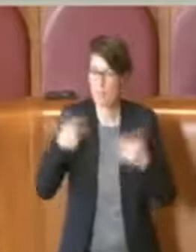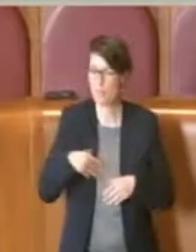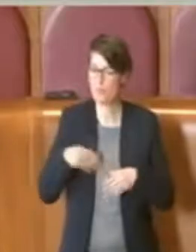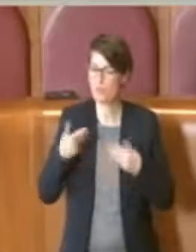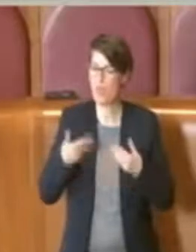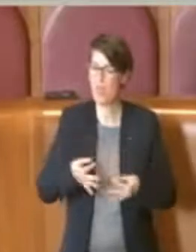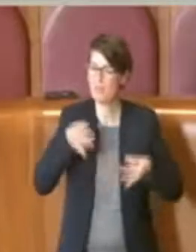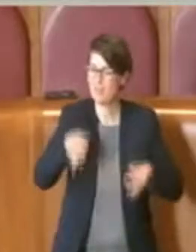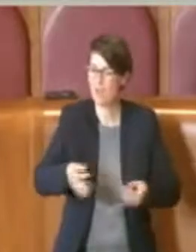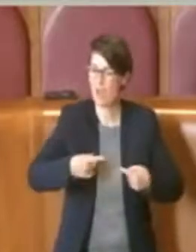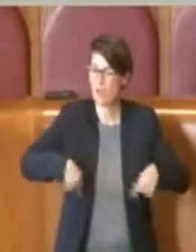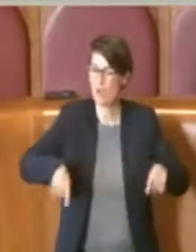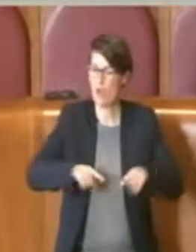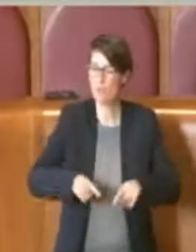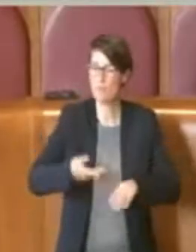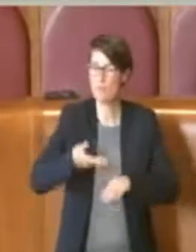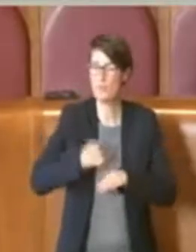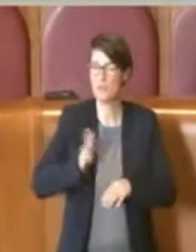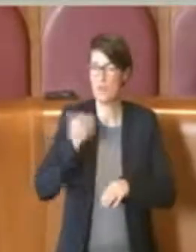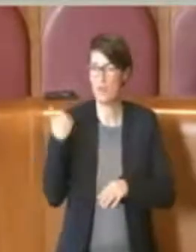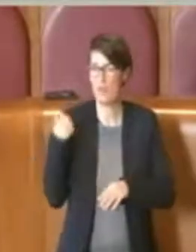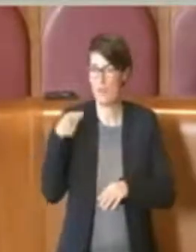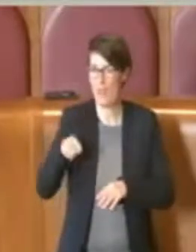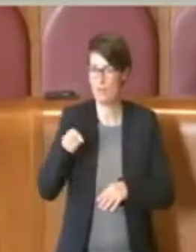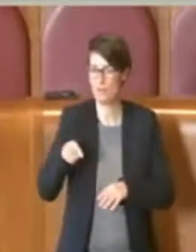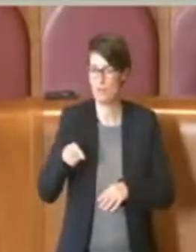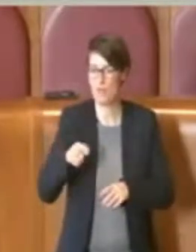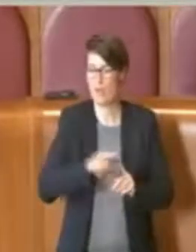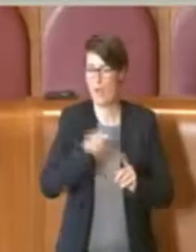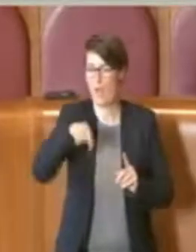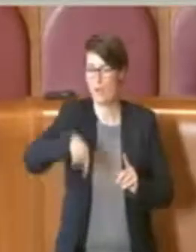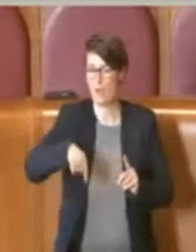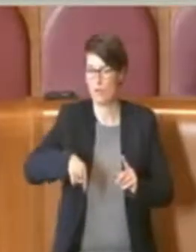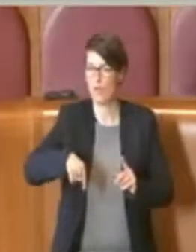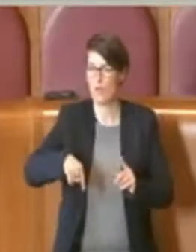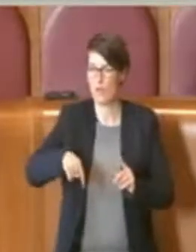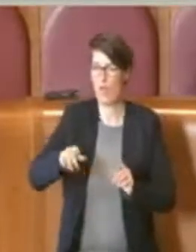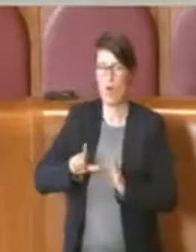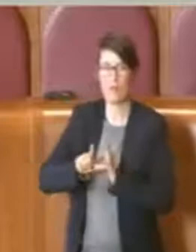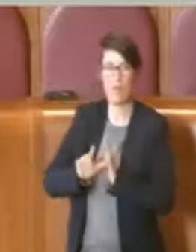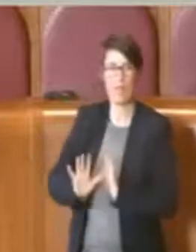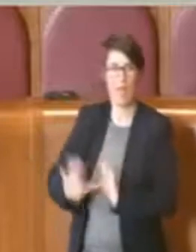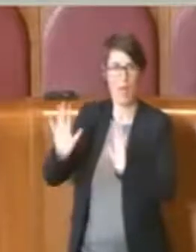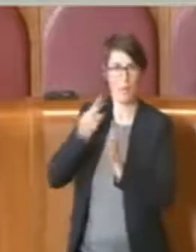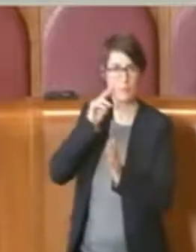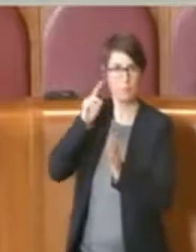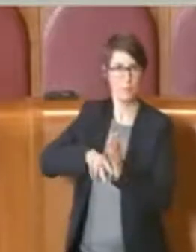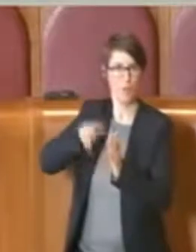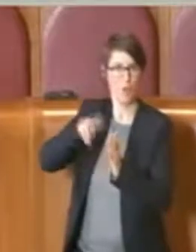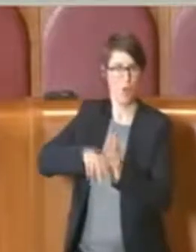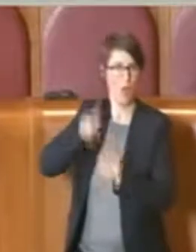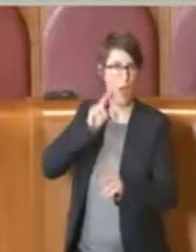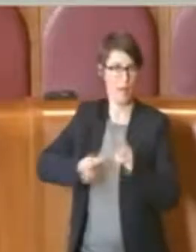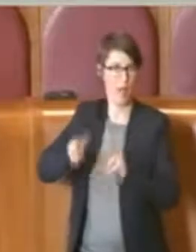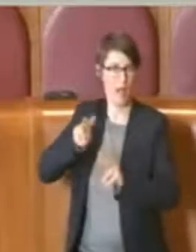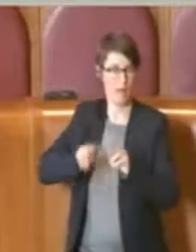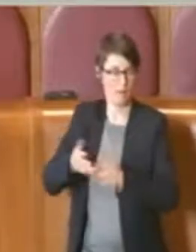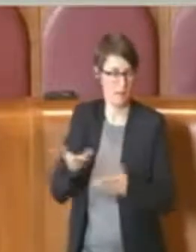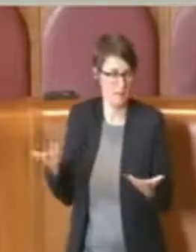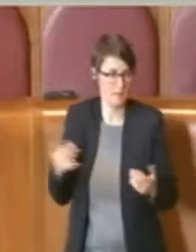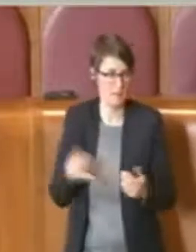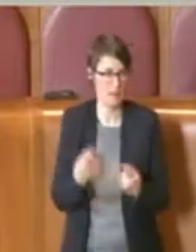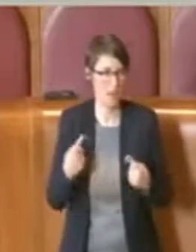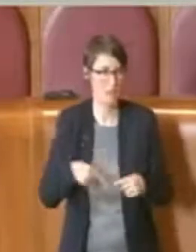adesso siamo a marzo, un bel tempo per poterlo analizzare. credo che questo testo sia assolutamente